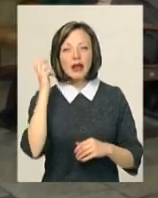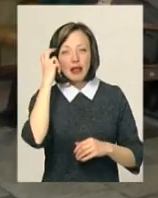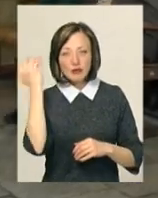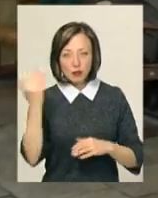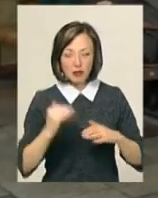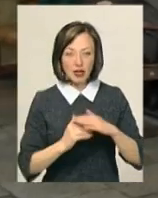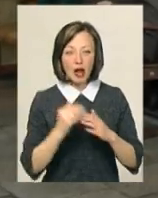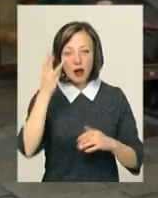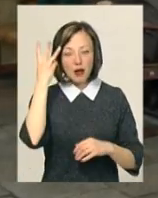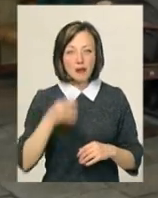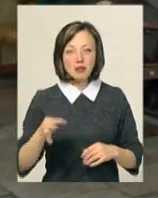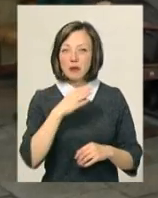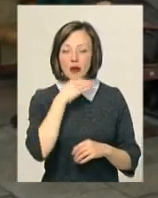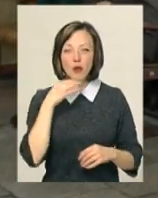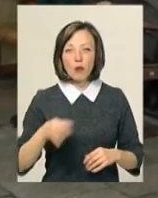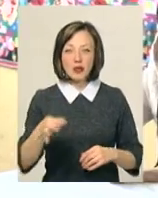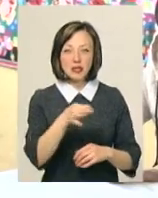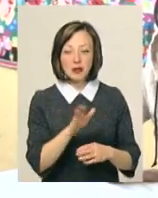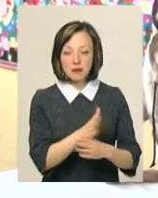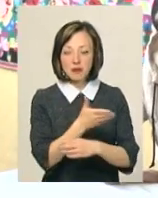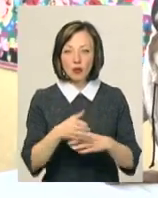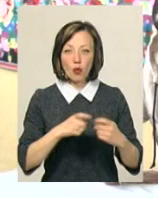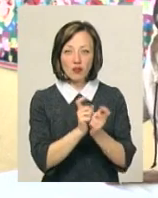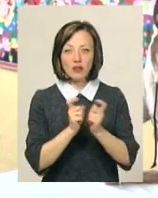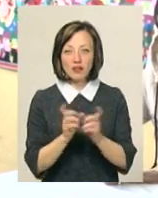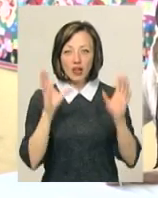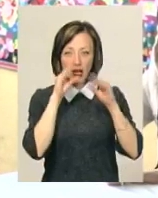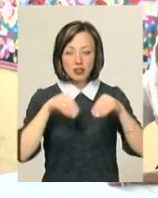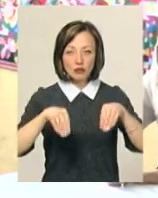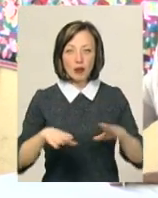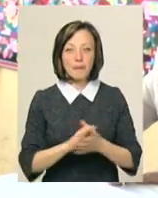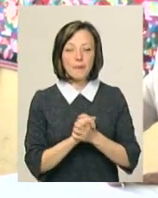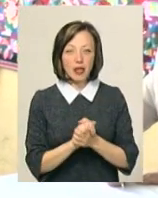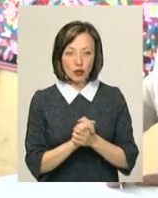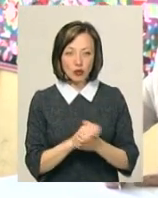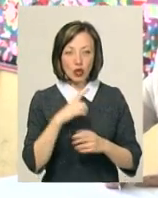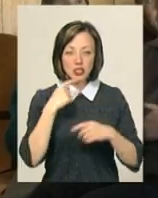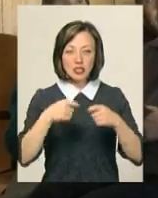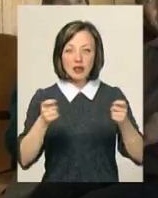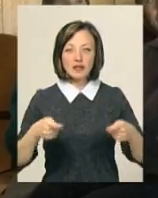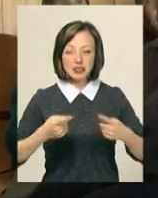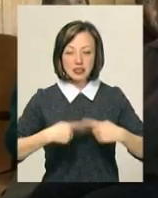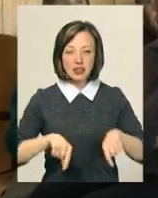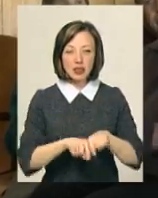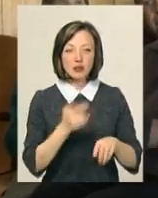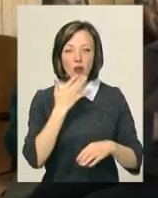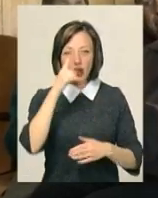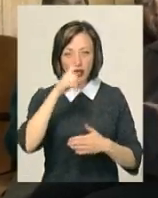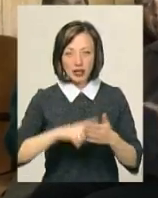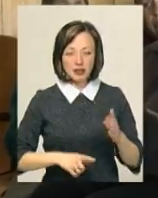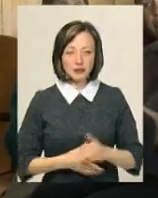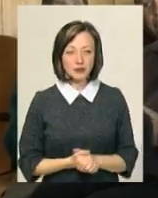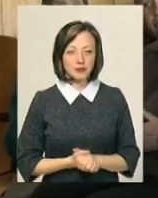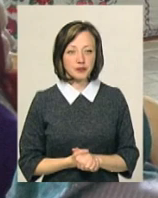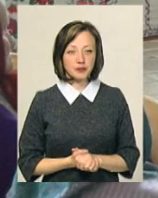Хмельниччина – одна з небагатьох областей, де міжконфесійні конфлікти дається розв'язати мирним шляхом, каже завідувачка сектором національностей та релігії